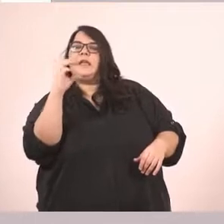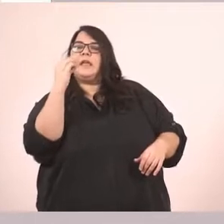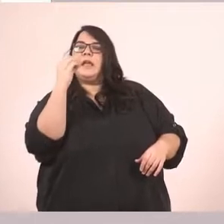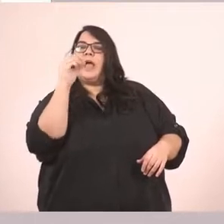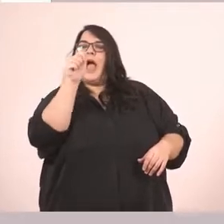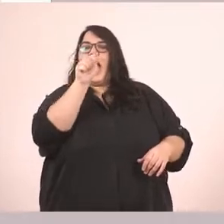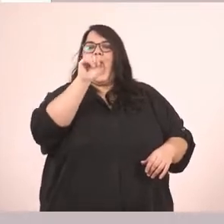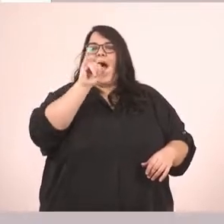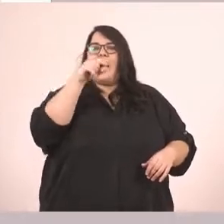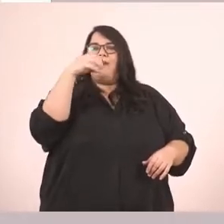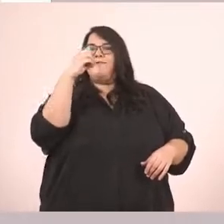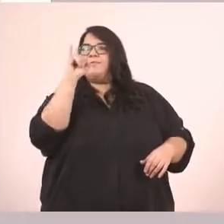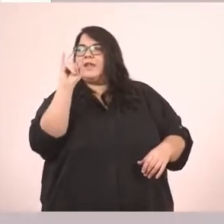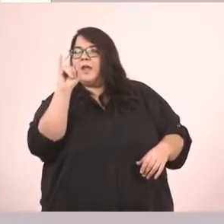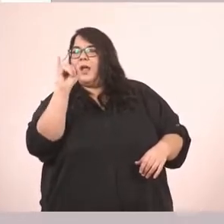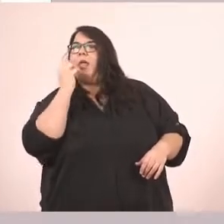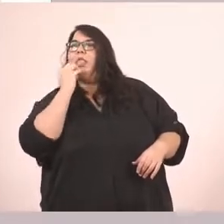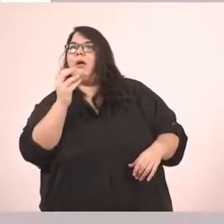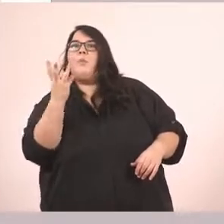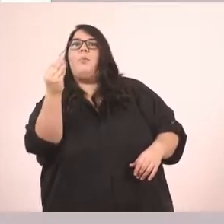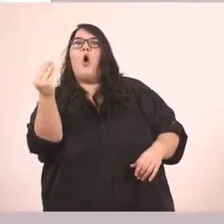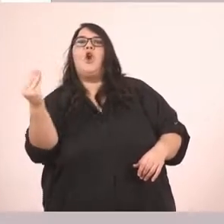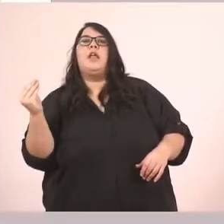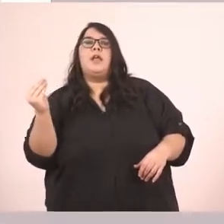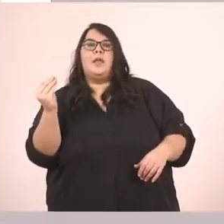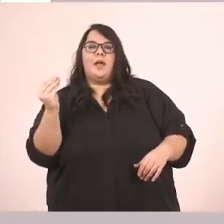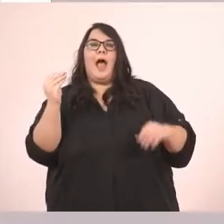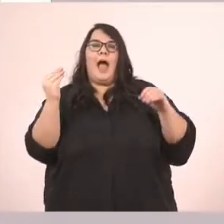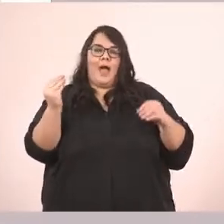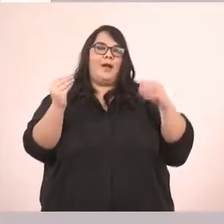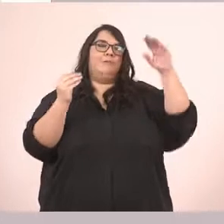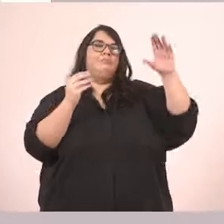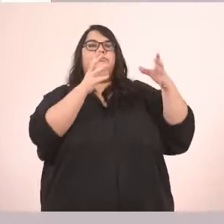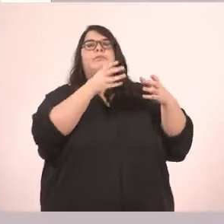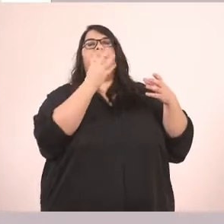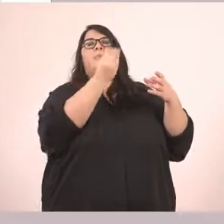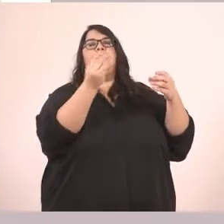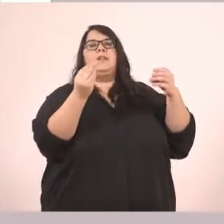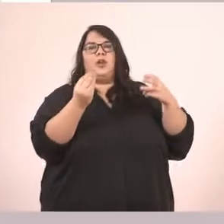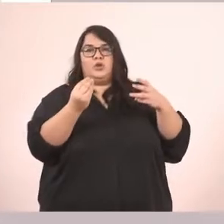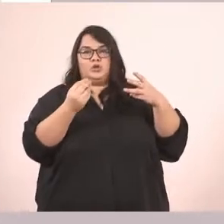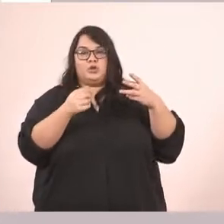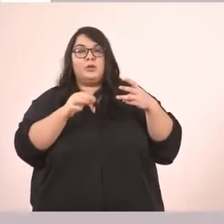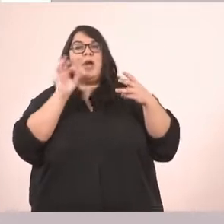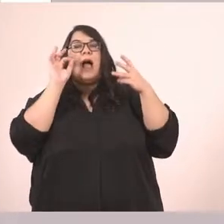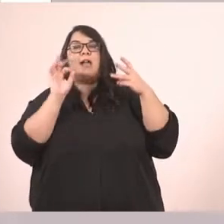οποίο τι δηλώνει παιδιά, ότι είναι πολύ. Άρα είμαι στον πληθυντικό αριθμό. Και συγκεκριμένα στο τρίτο